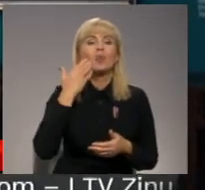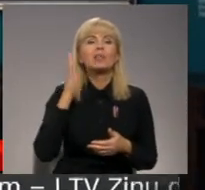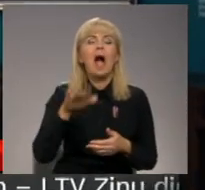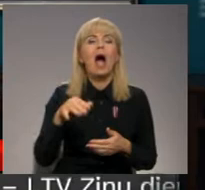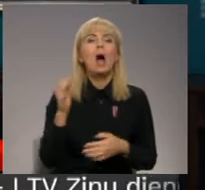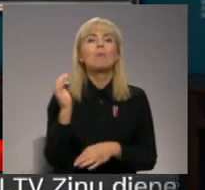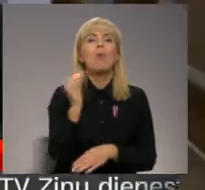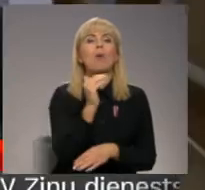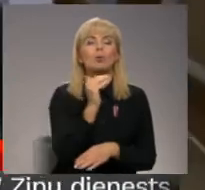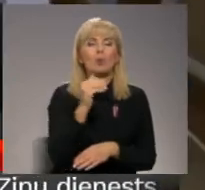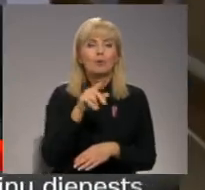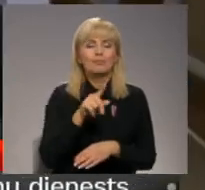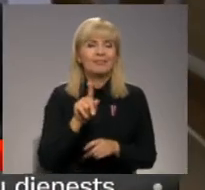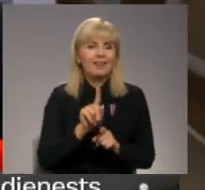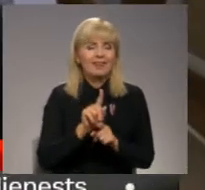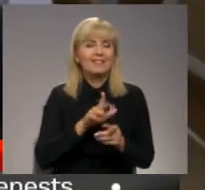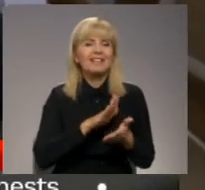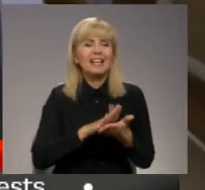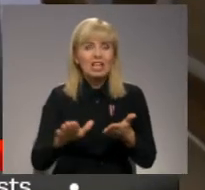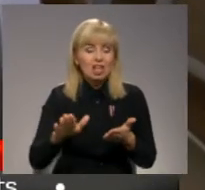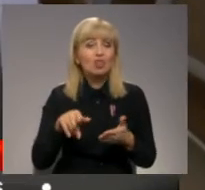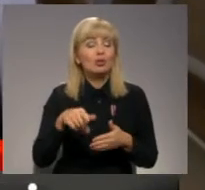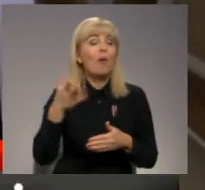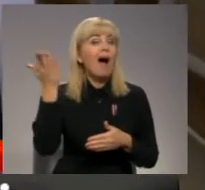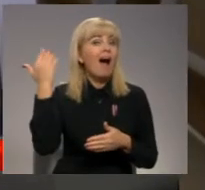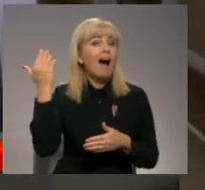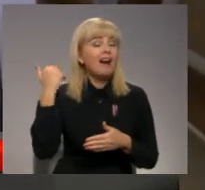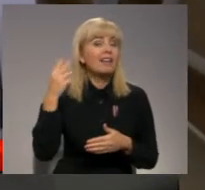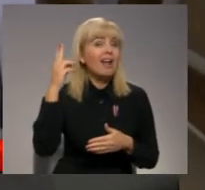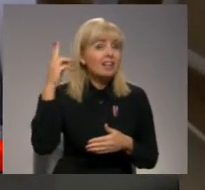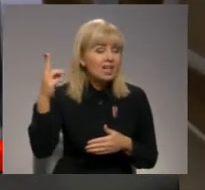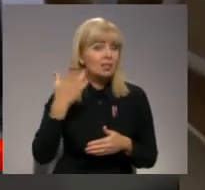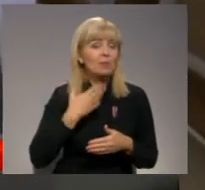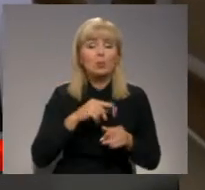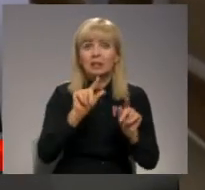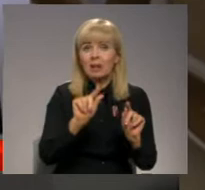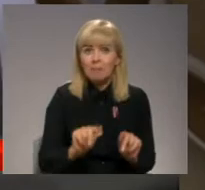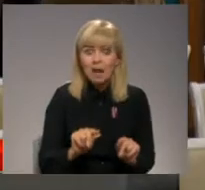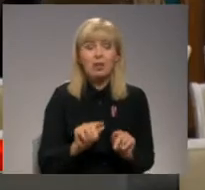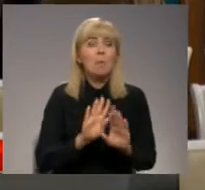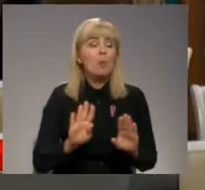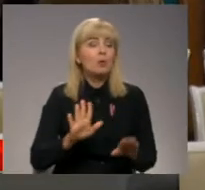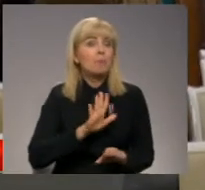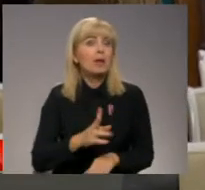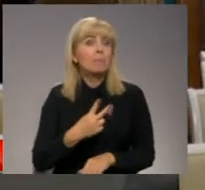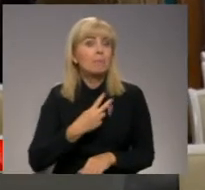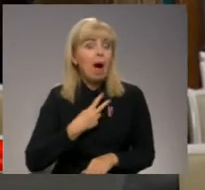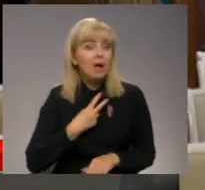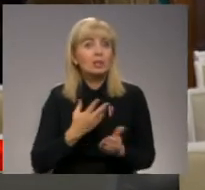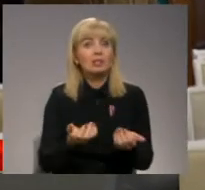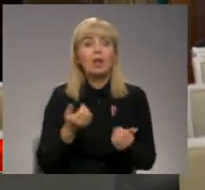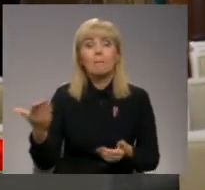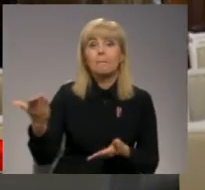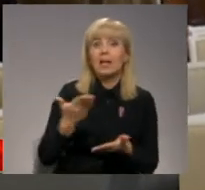slīdēšana. Vēstures liecība par šo skolu esot ļoti mās un liels bijis muzejnieku pārsteigums, ka tik saņemts